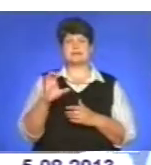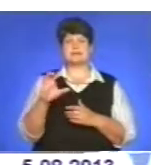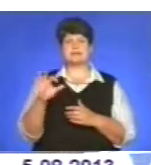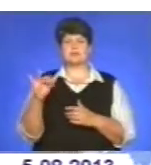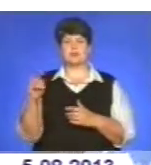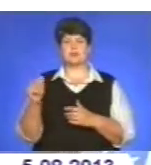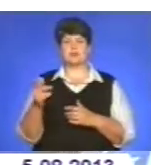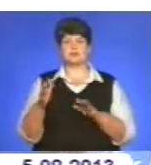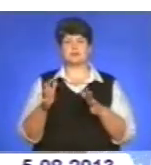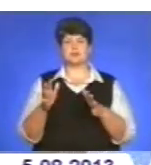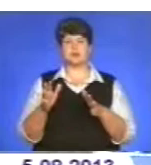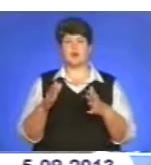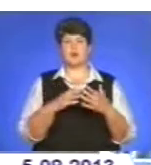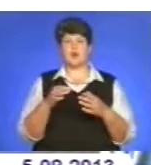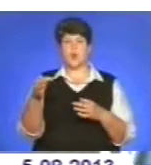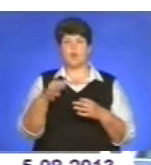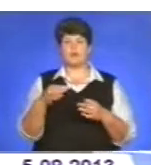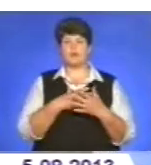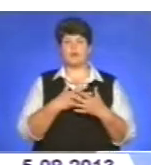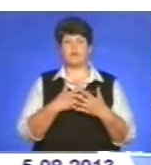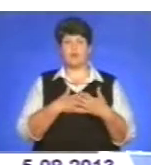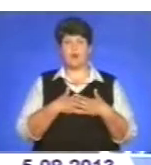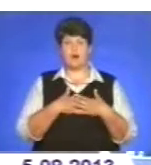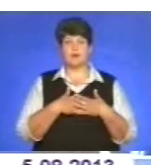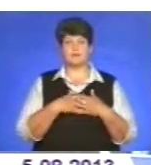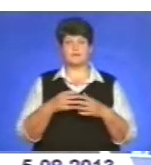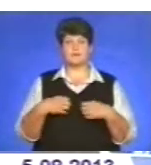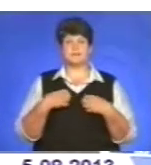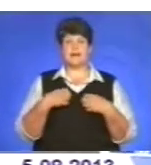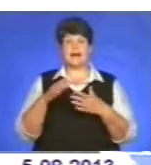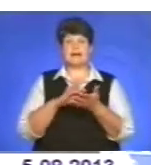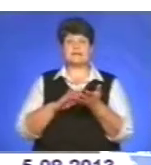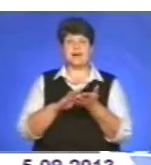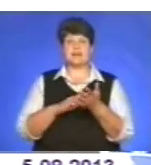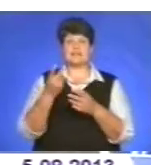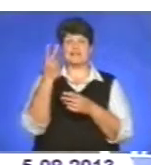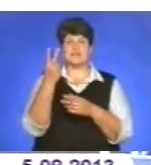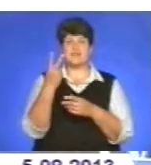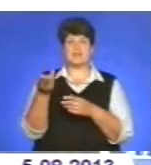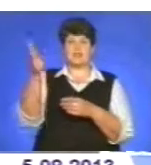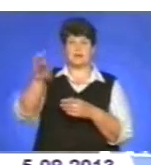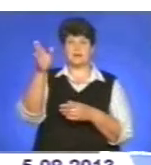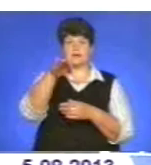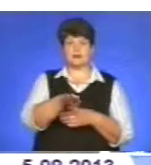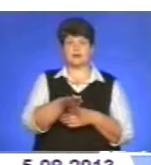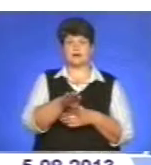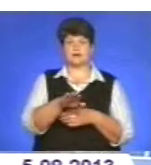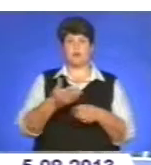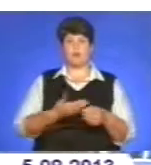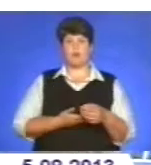цей острів Кохання, а от на циганці, там двойний каскад. По пояс іде